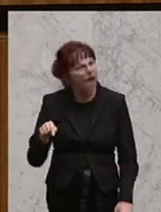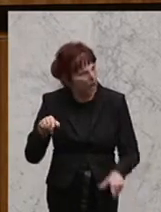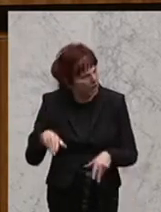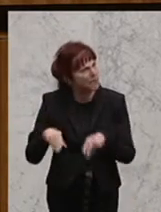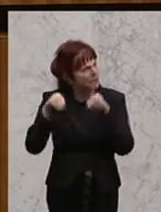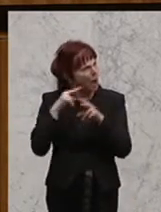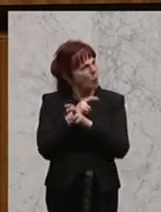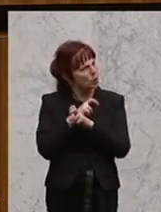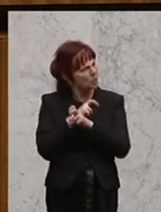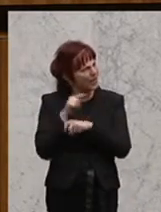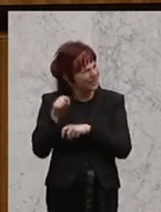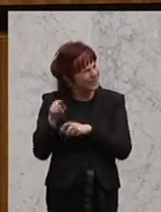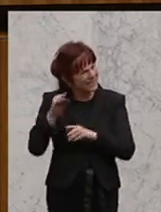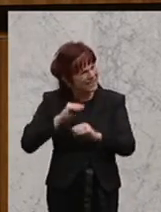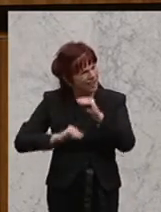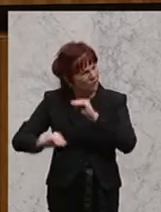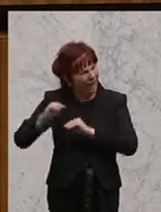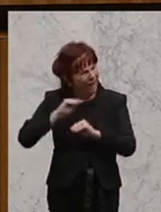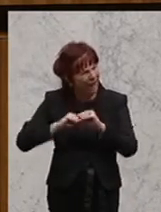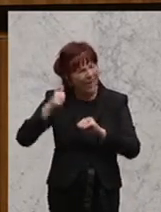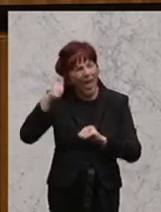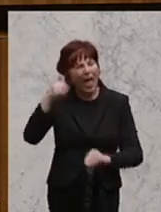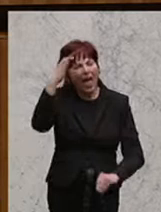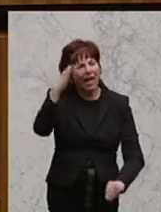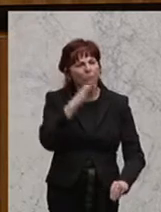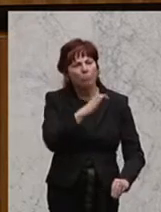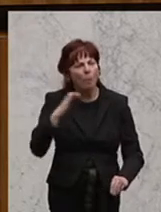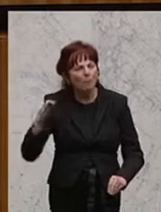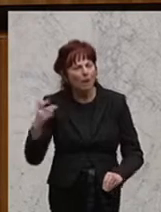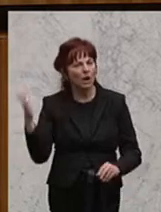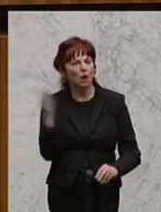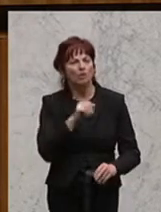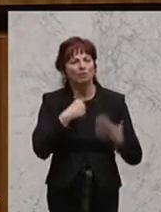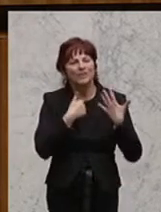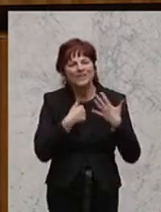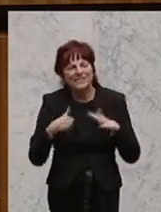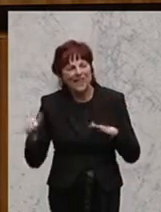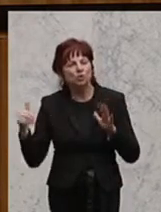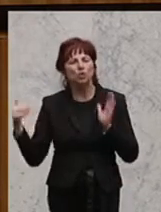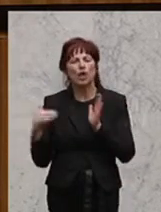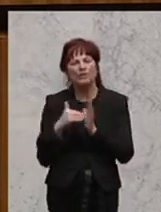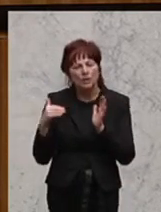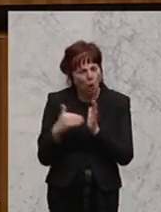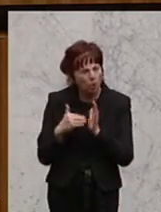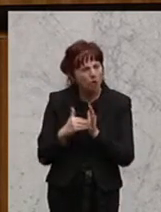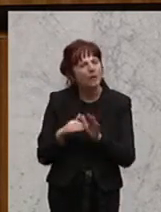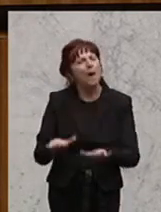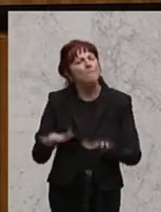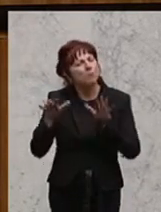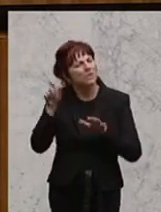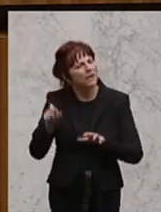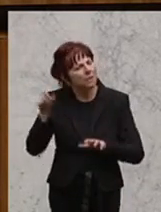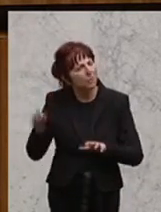interessant. Das ist dieser Verein, der ein Promille, der ungefähr 600.000 Muslime in Österreich vertritt. Das ist also jetzt der